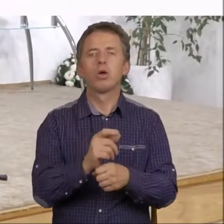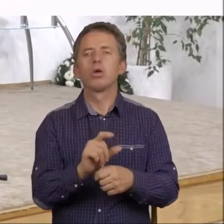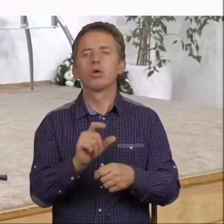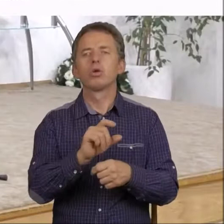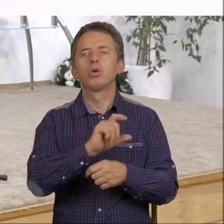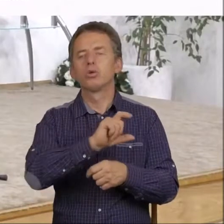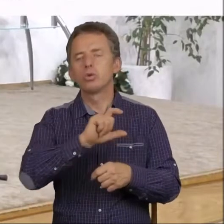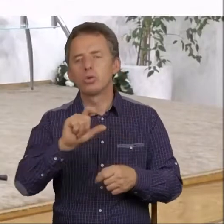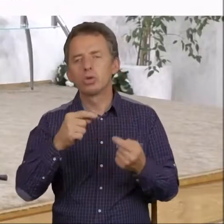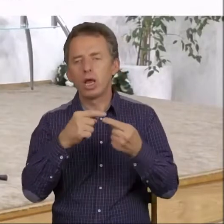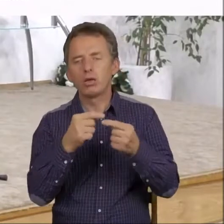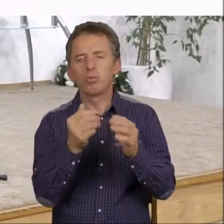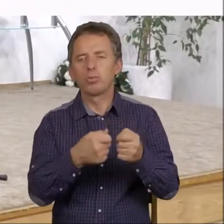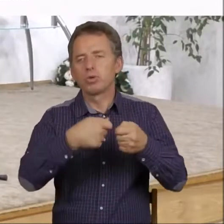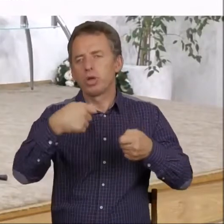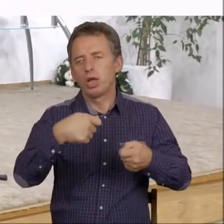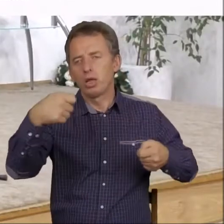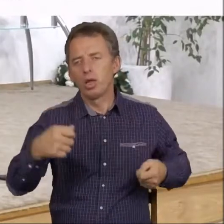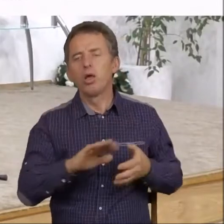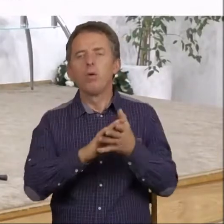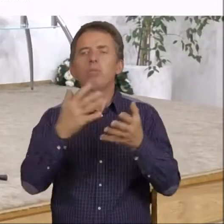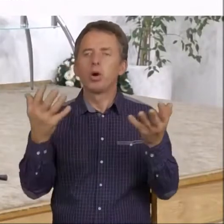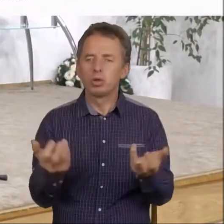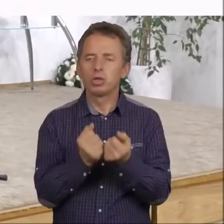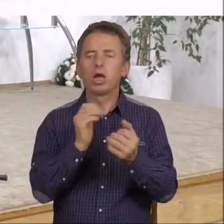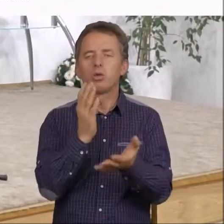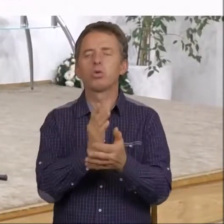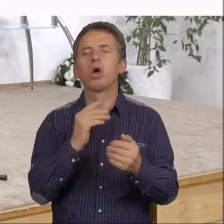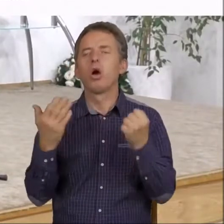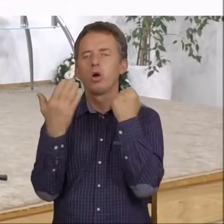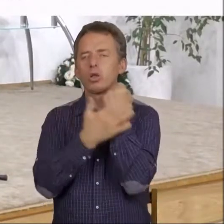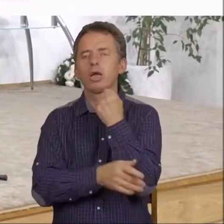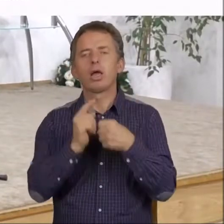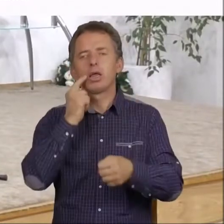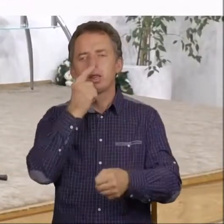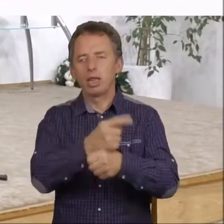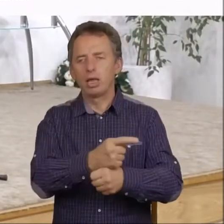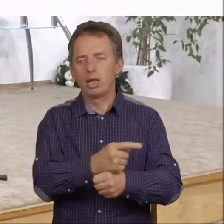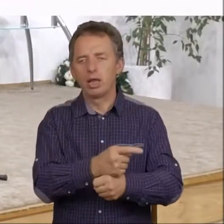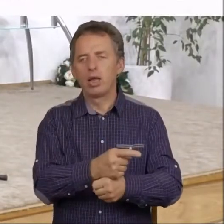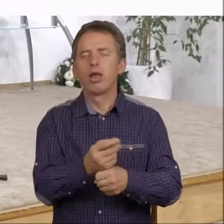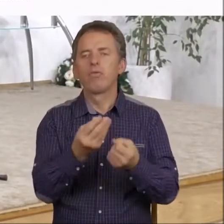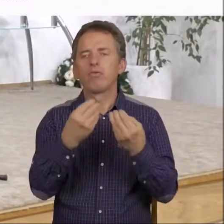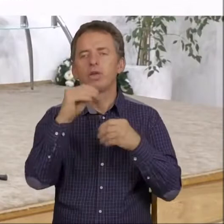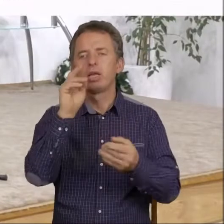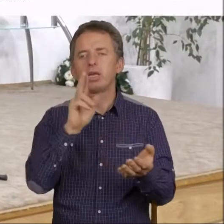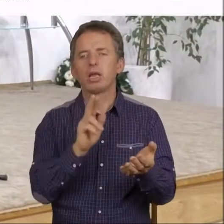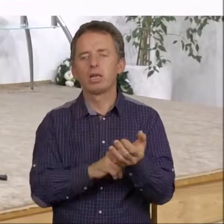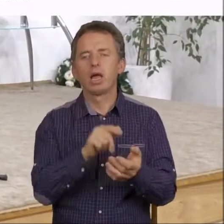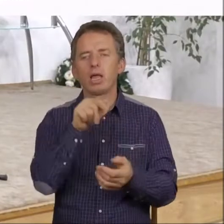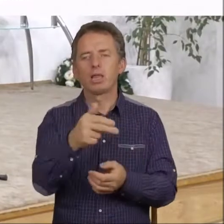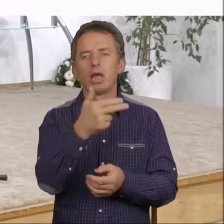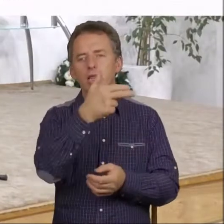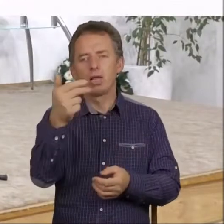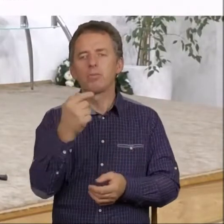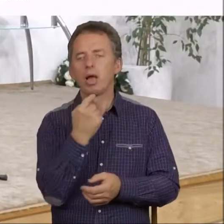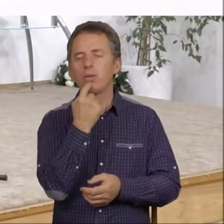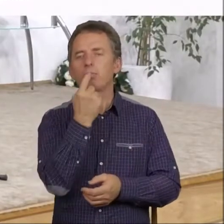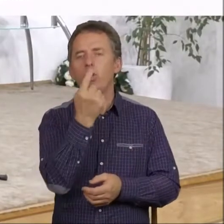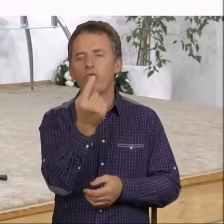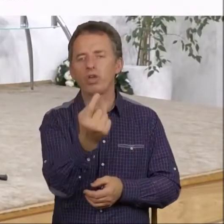czasu przedłużać, bo wszyscy już i tak podjęli ostateczne decyzje. Gdzieś troszkę więcej na ten temat może powiemy.